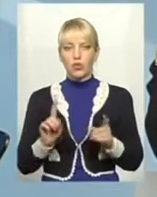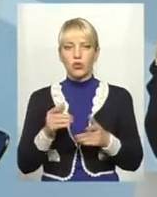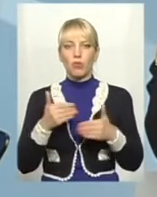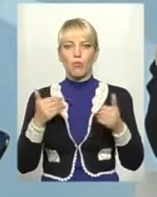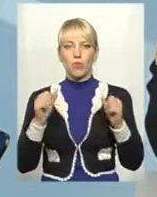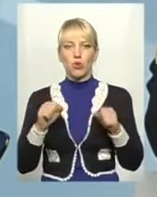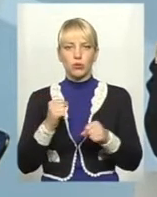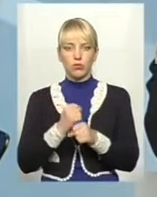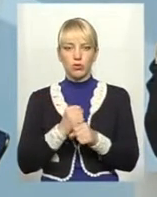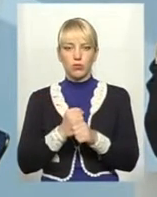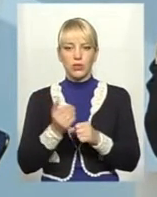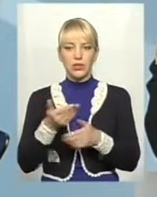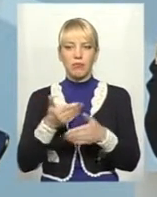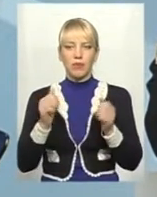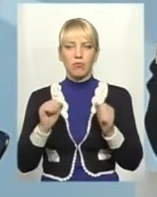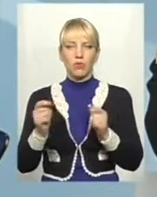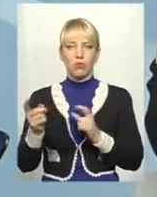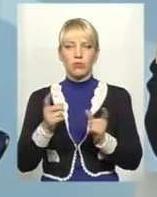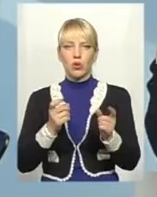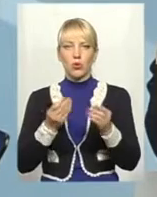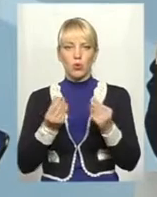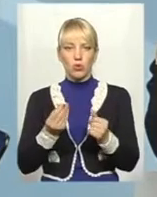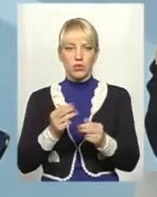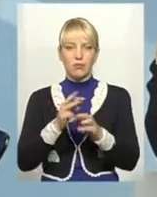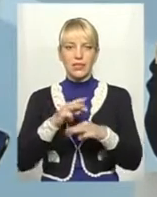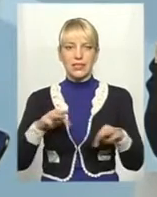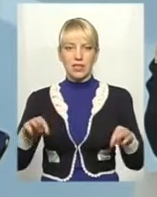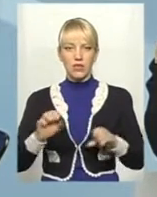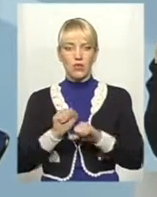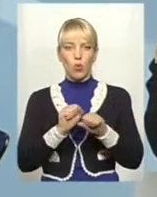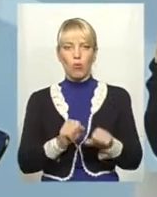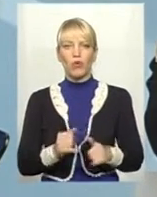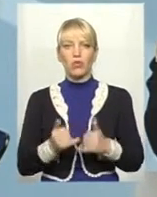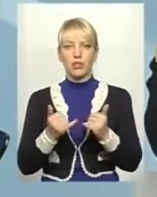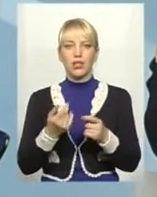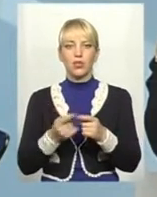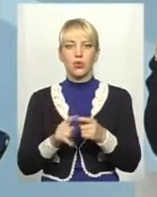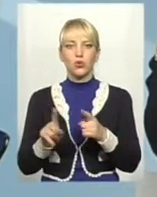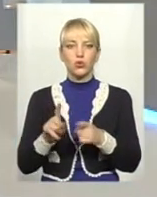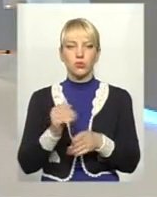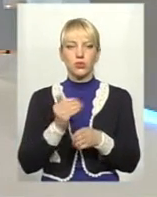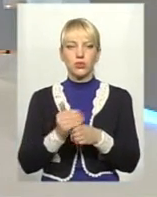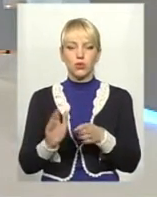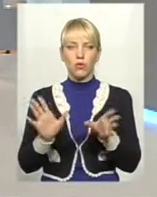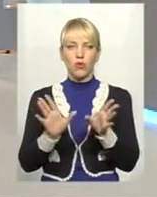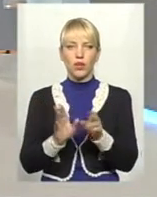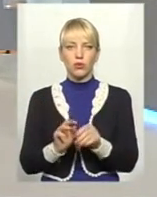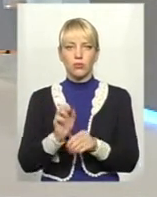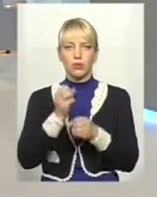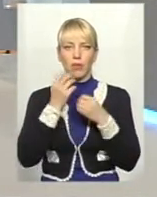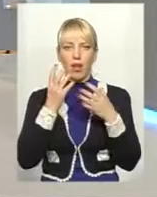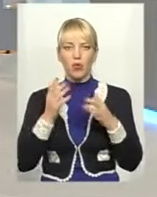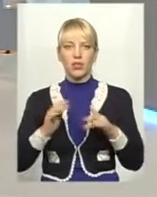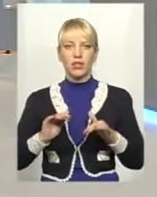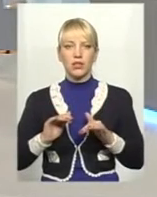Ми можемо залучити кошти Міністерства оборони, для того, щоб частково разом з благодійним